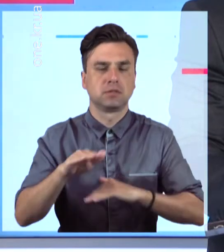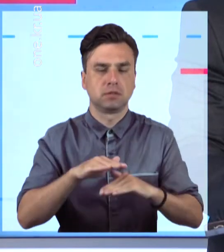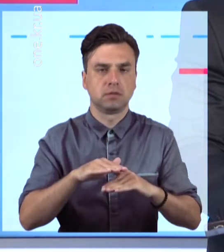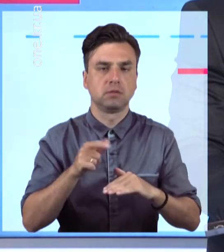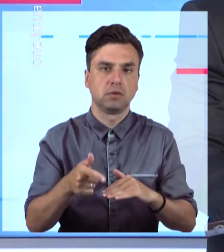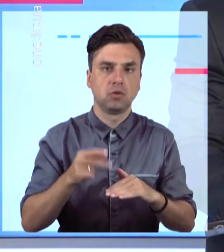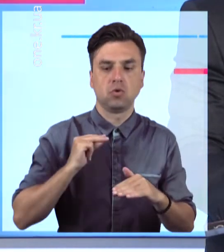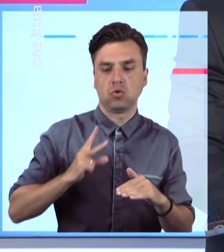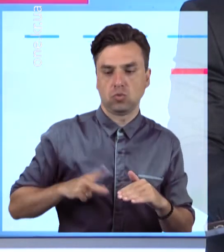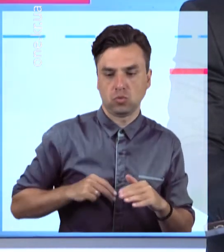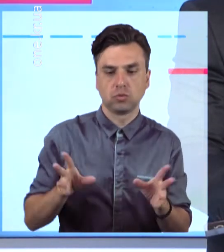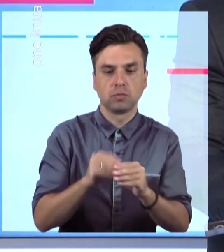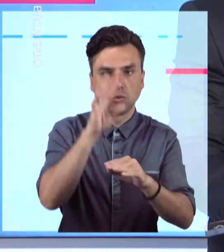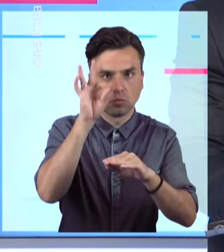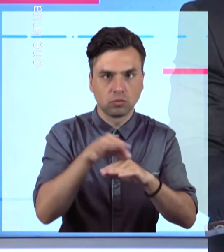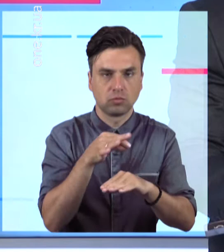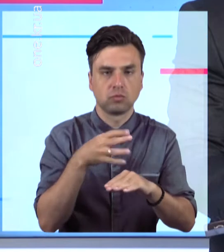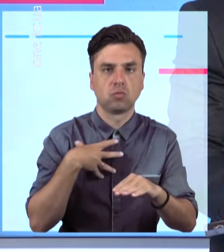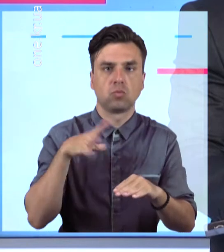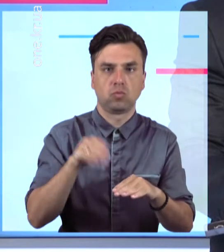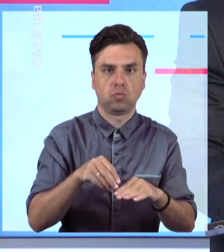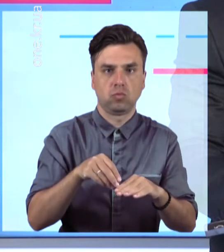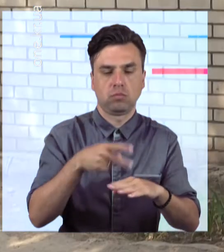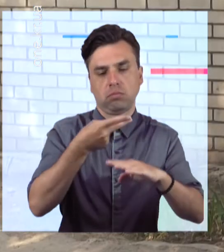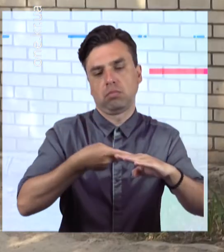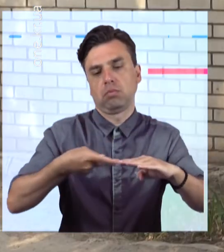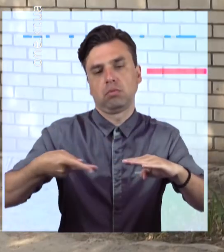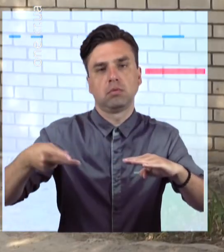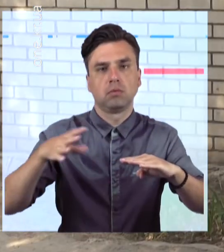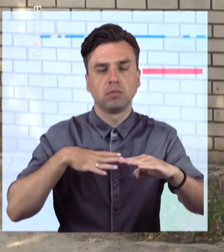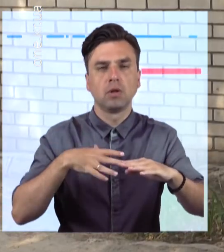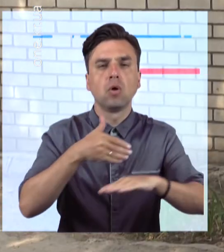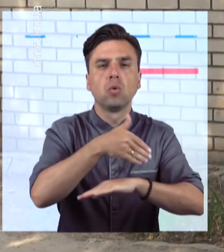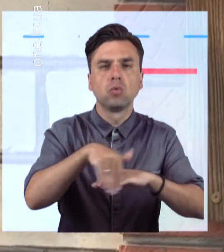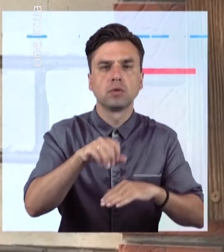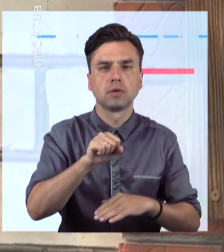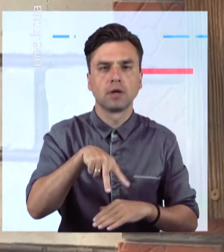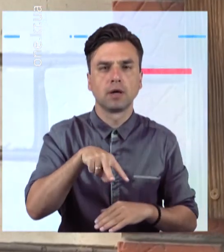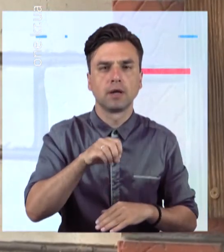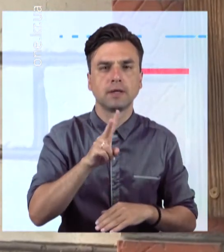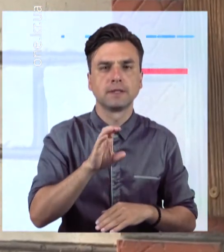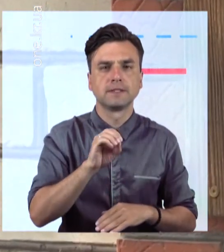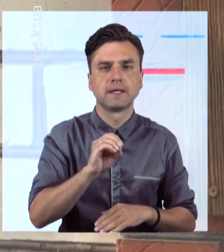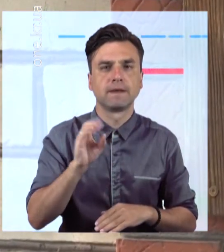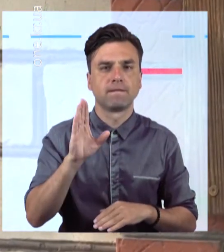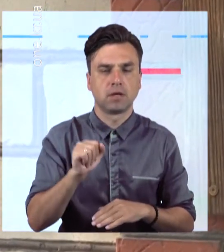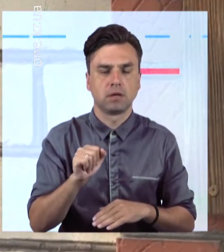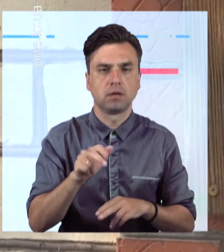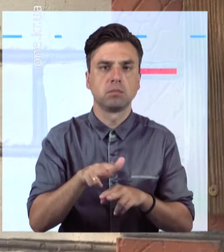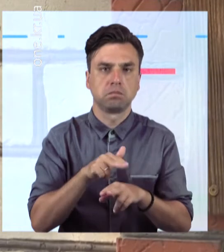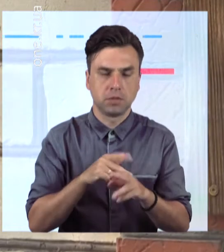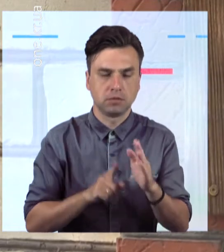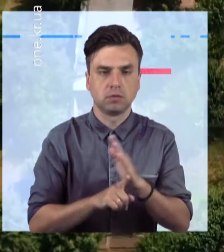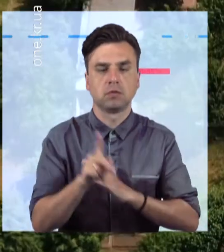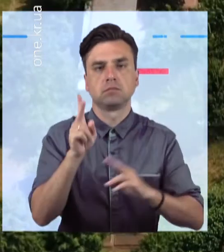в одному з приватних будинків на вулиці Алексєєва, що по Кровському районі. Наразі в поліції за цим фактом ведеться розслідування,